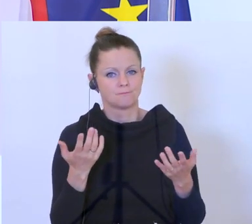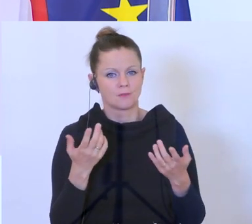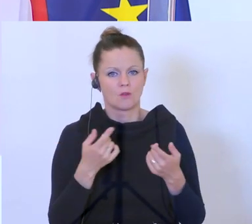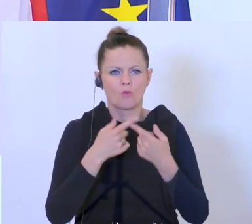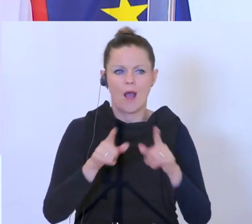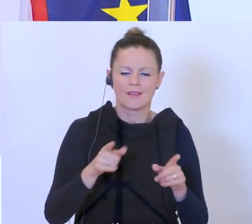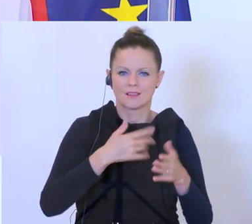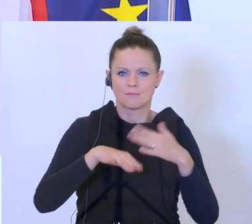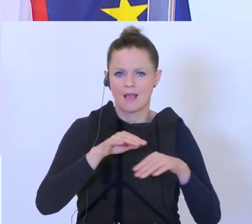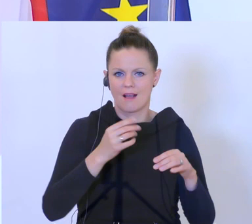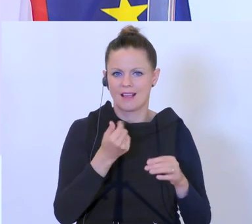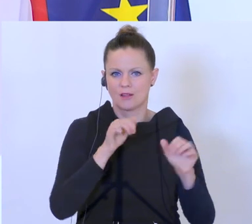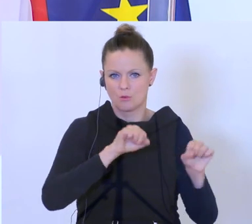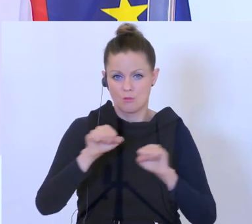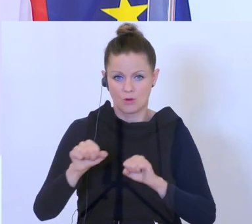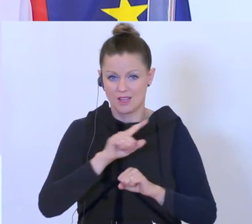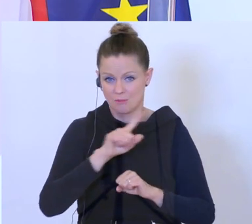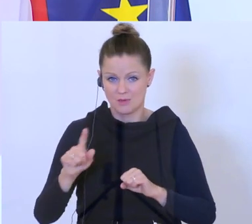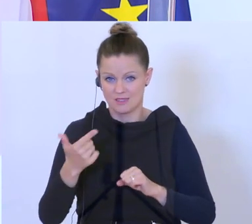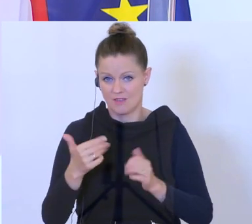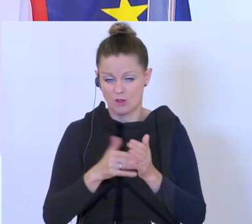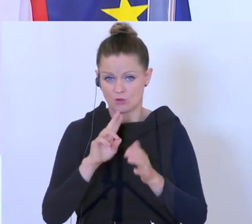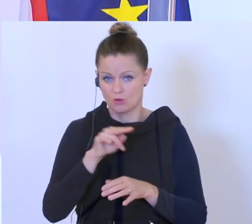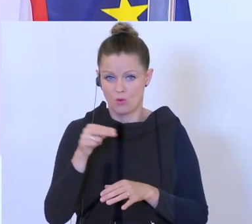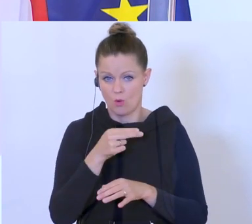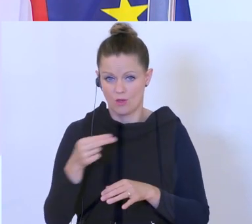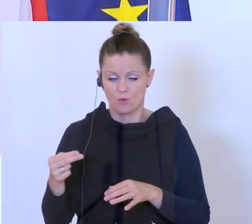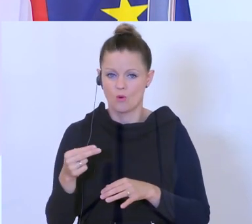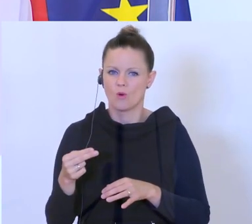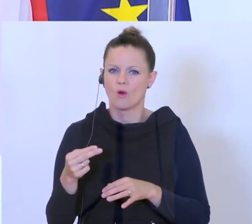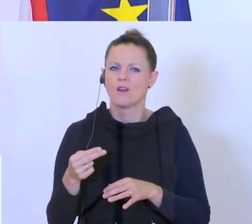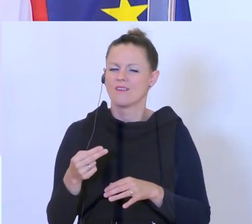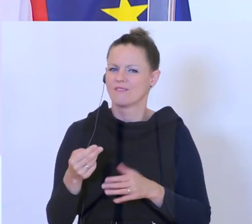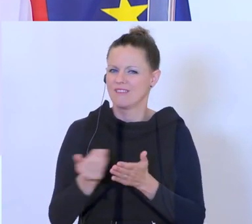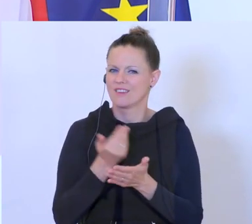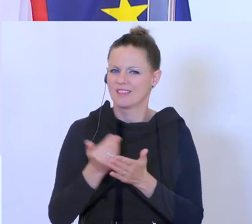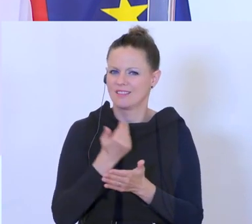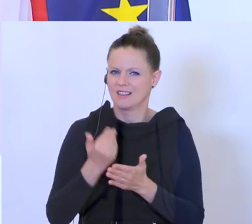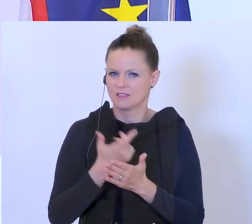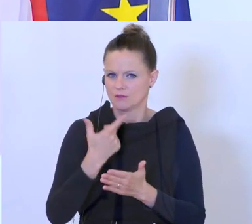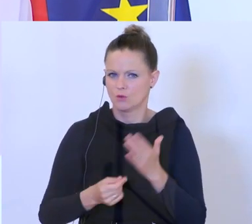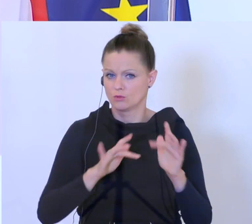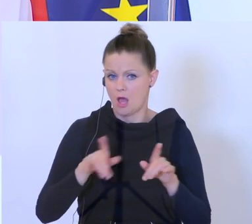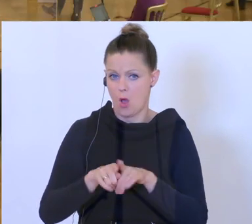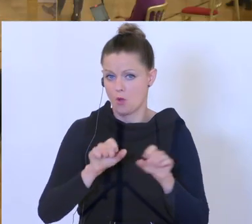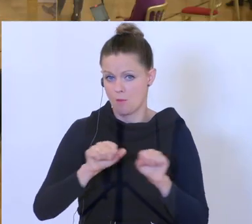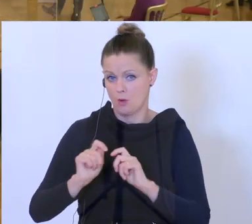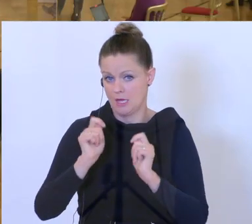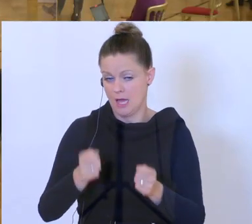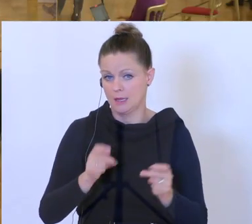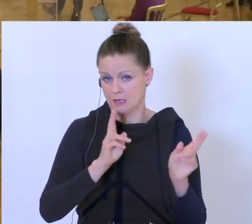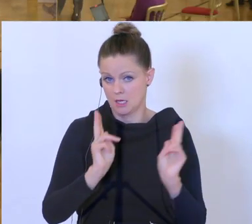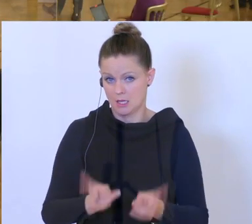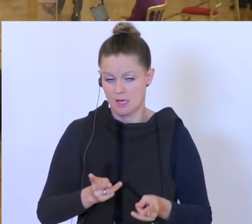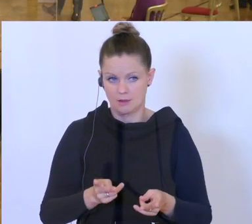Geld gibt, eben bis zu 2.000 Euro Verdienstentgang pro Monat. Also da ist die Möglichkeit ja da auch zu beantragen. Wenn es